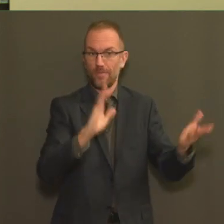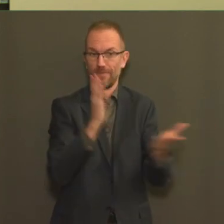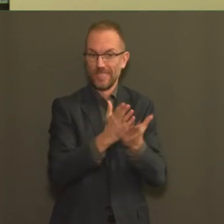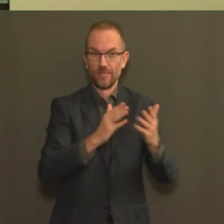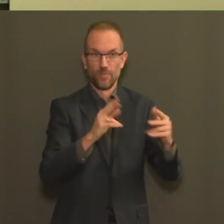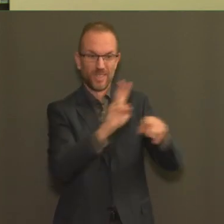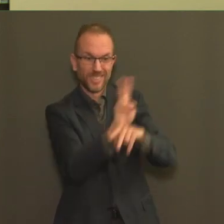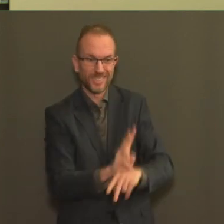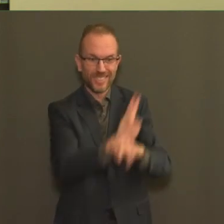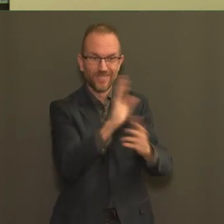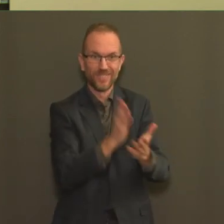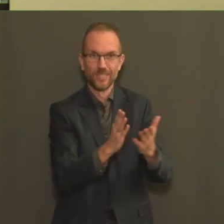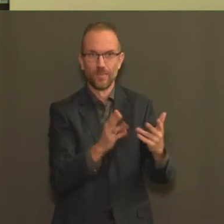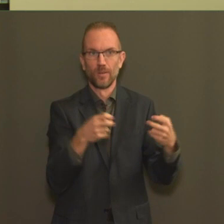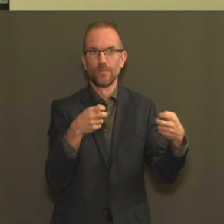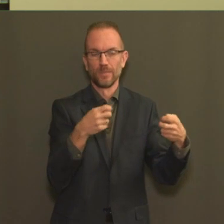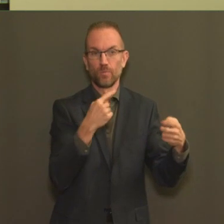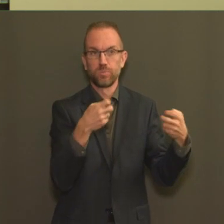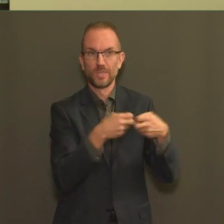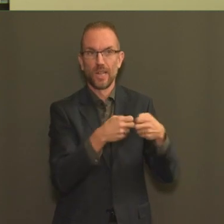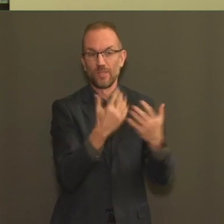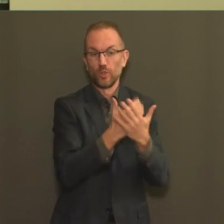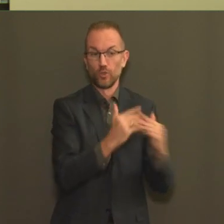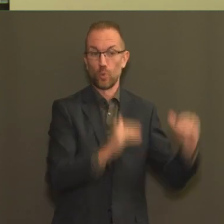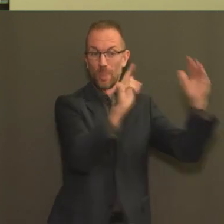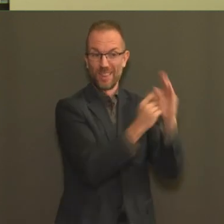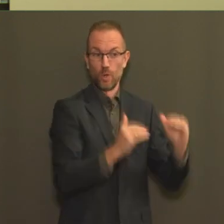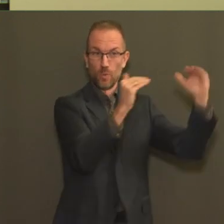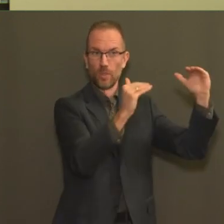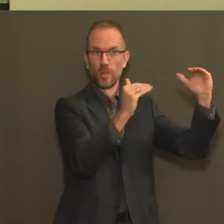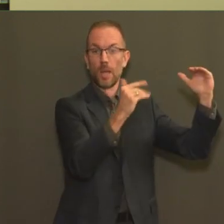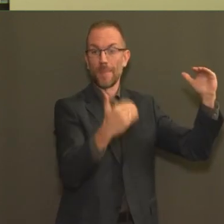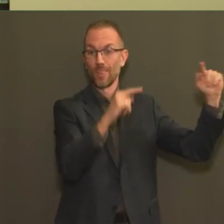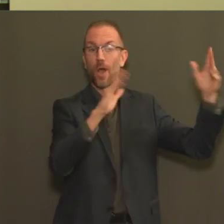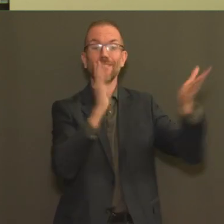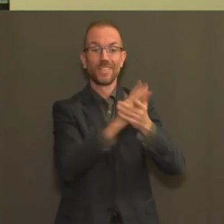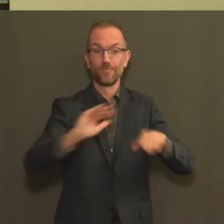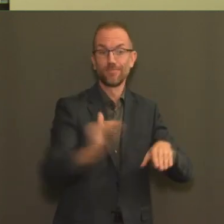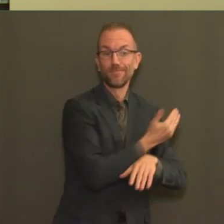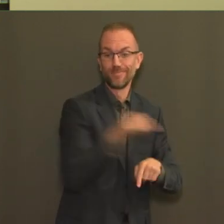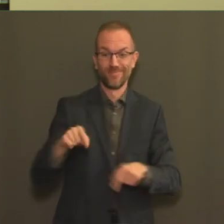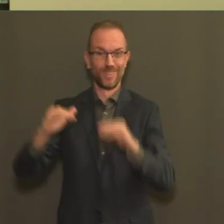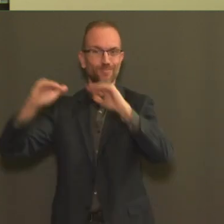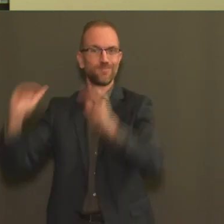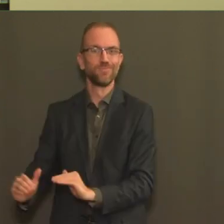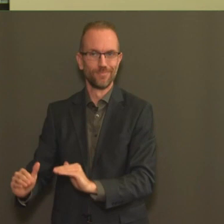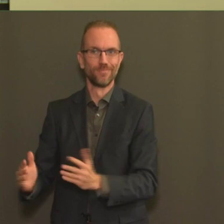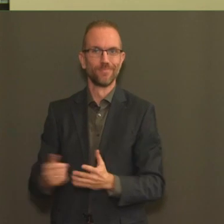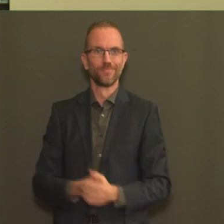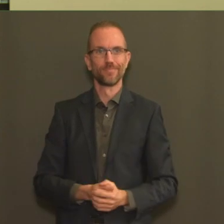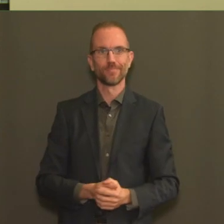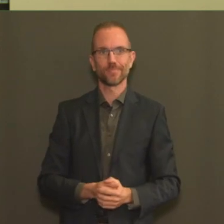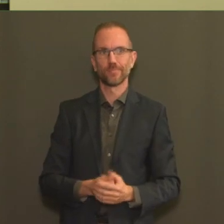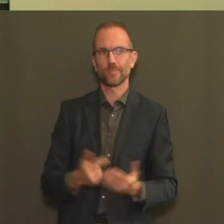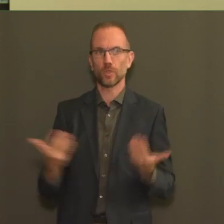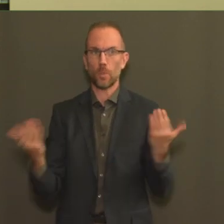de Bruxelles-Capital. Ceci pourrait donc minimiser ainsi les résultats de la semaine présente, puisque l'on se compare à